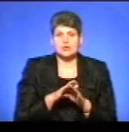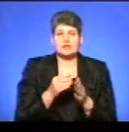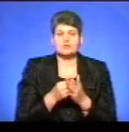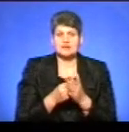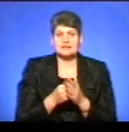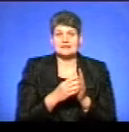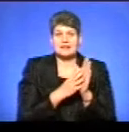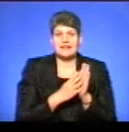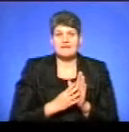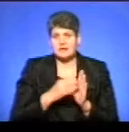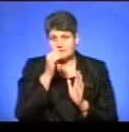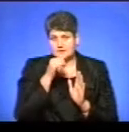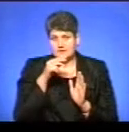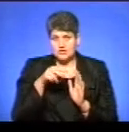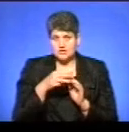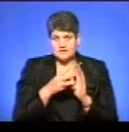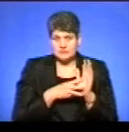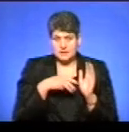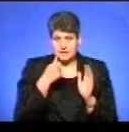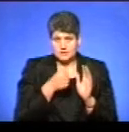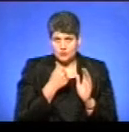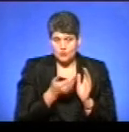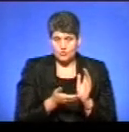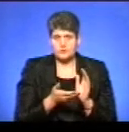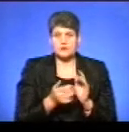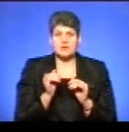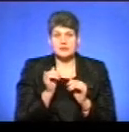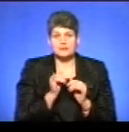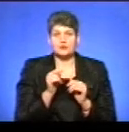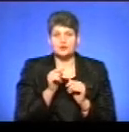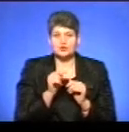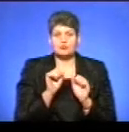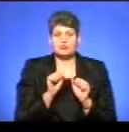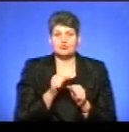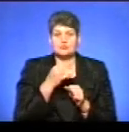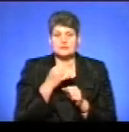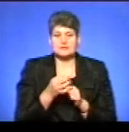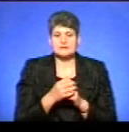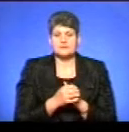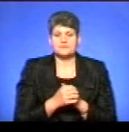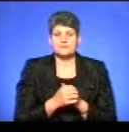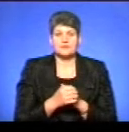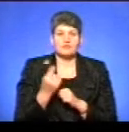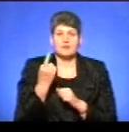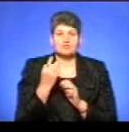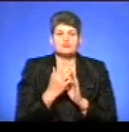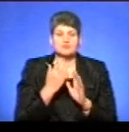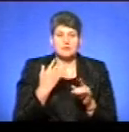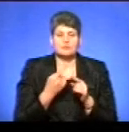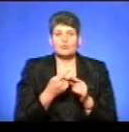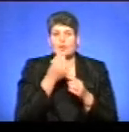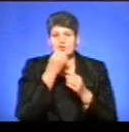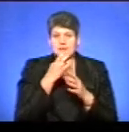бюджету за 9 місяців 2018 року, і, власне, по цьому можу сказати. В першу чергу, такими